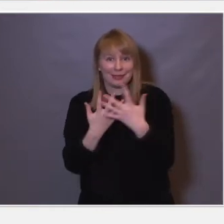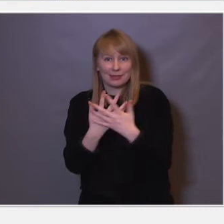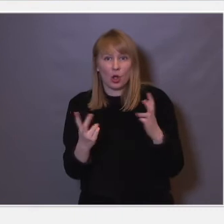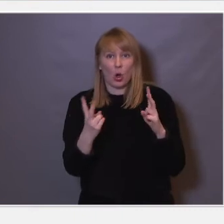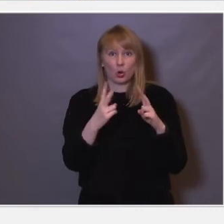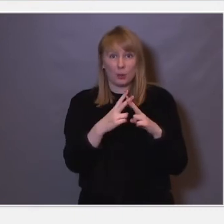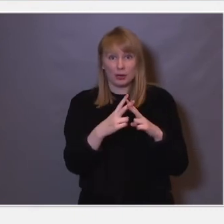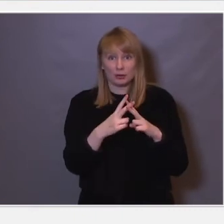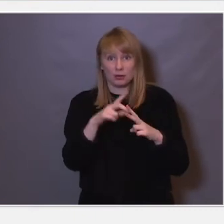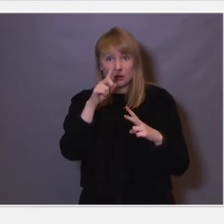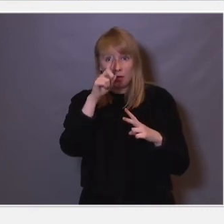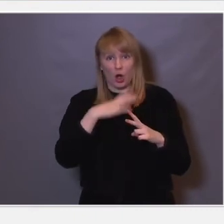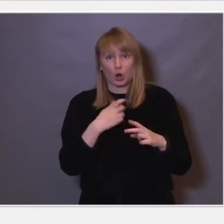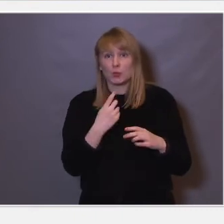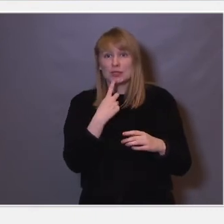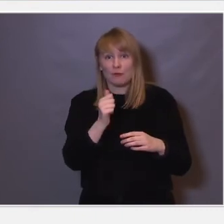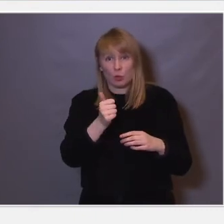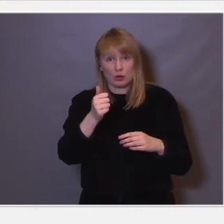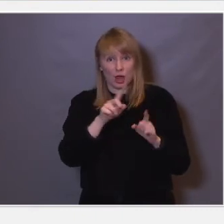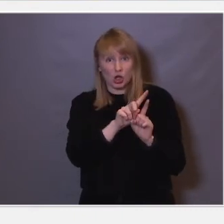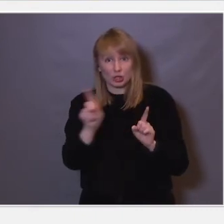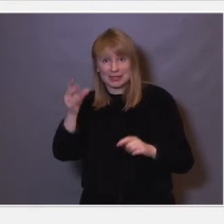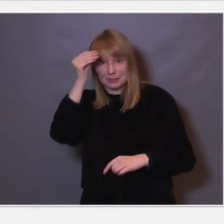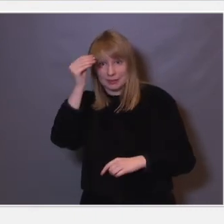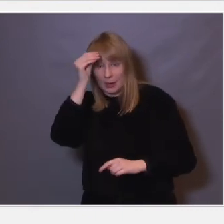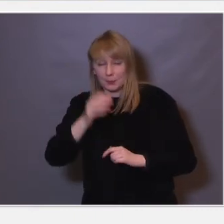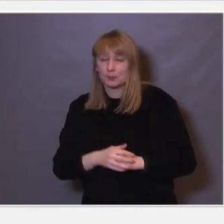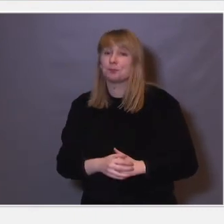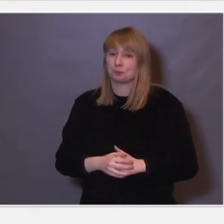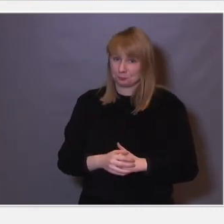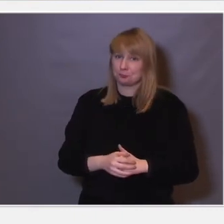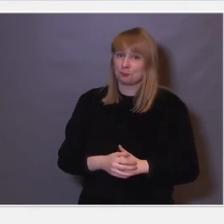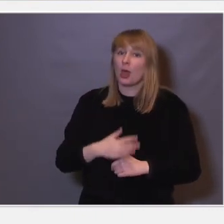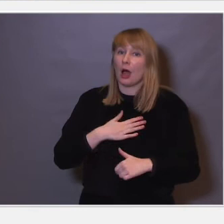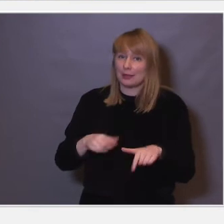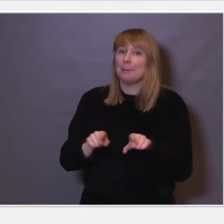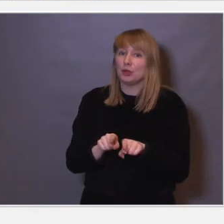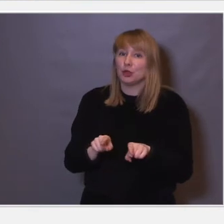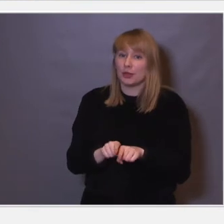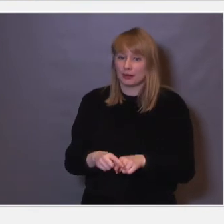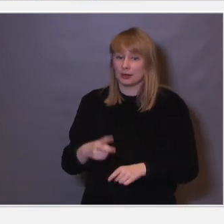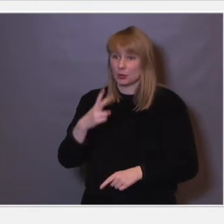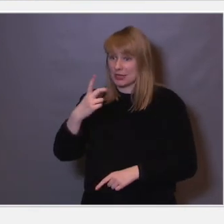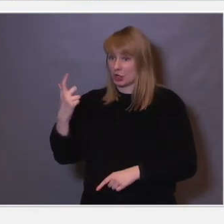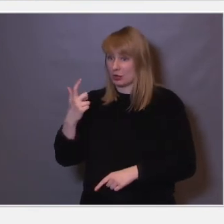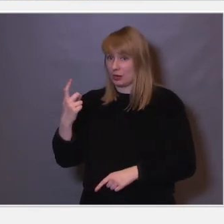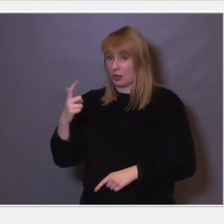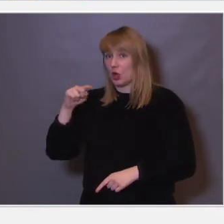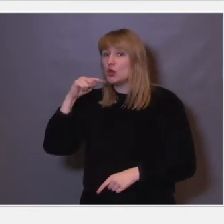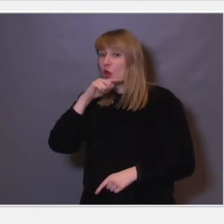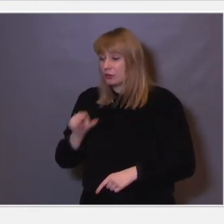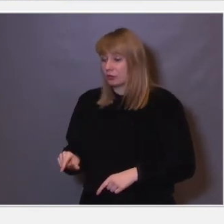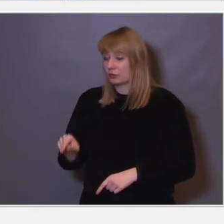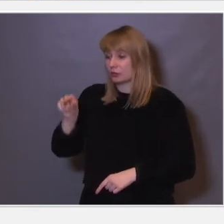hadde noe å si for langtidsminnet. Og det fant vi at det faktisk hadde, så disse rottene som du ser i rødt her, som ikke lenger har disse